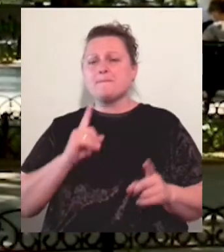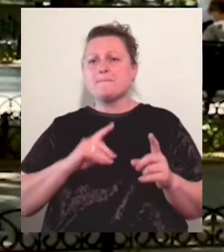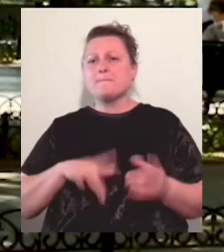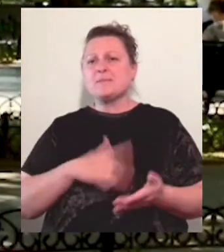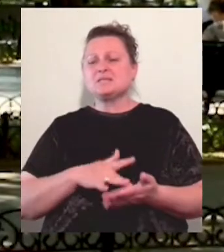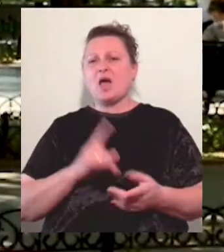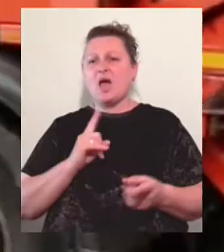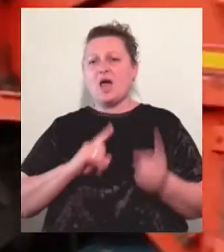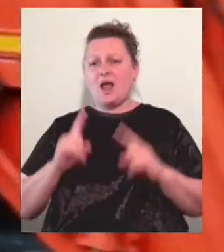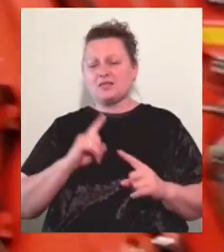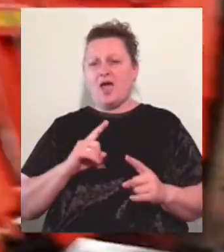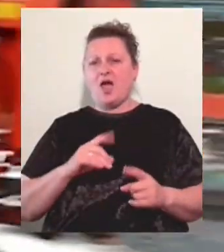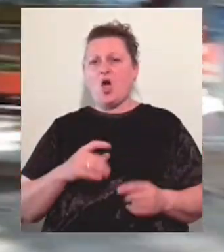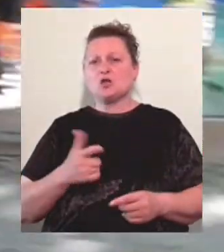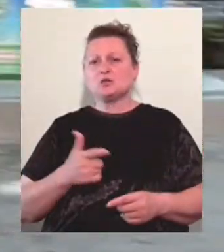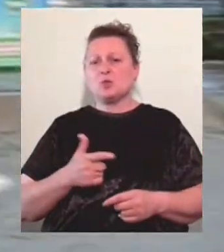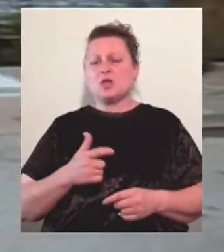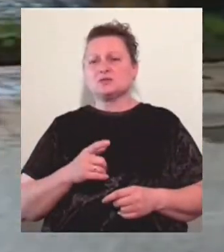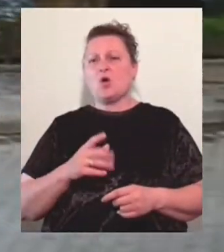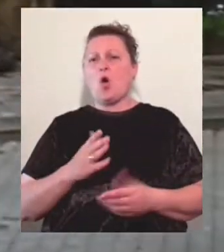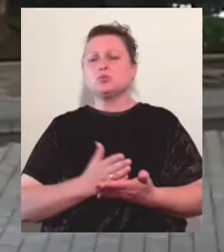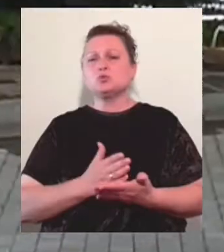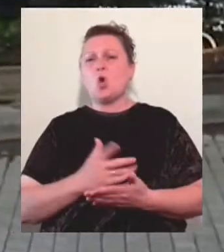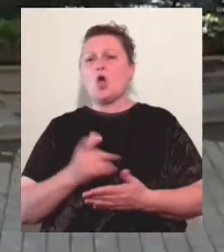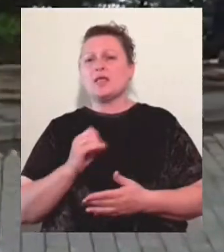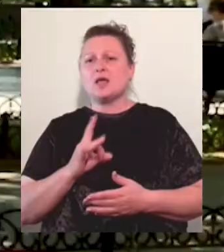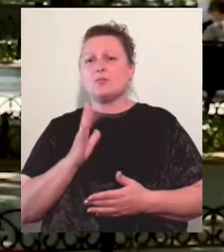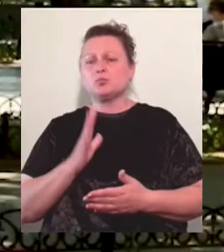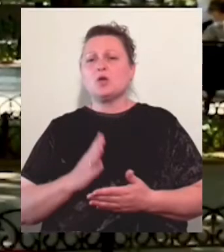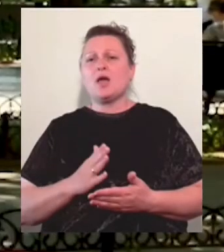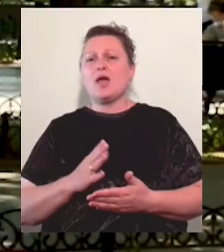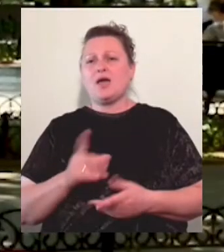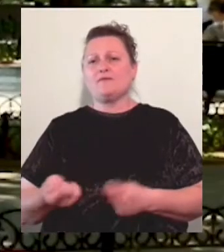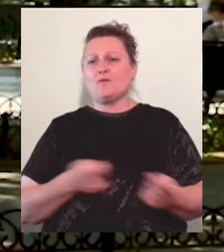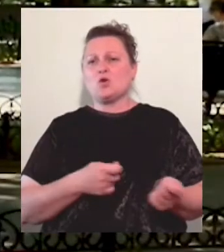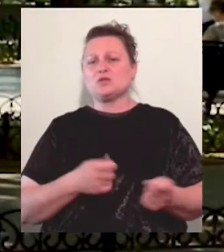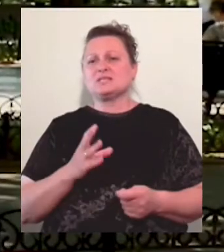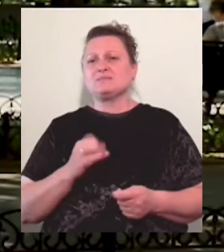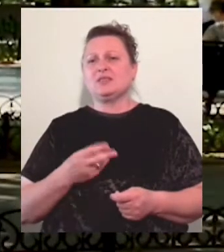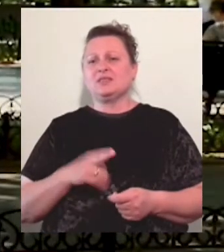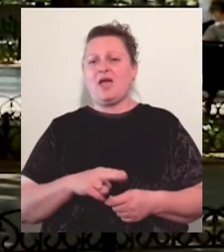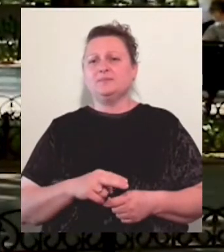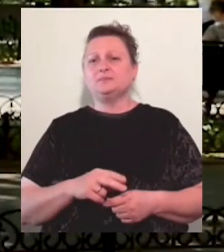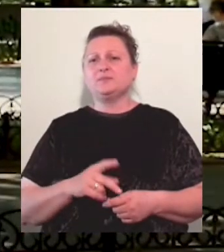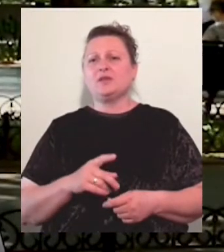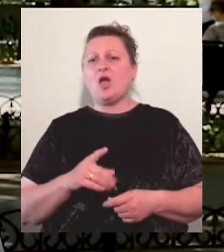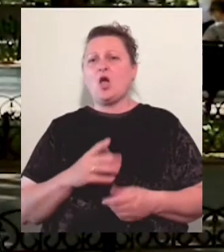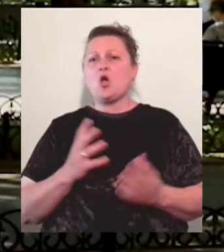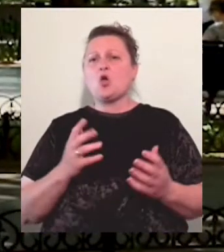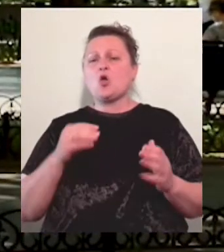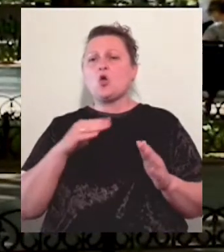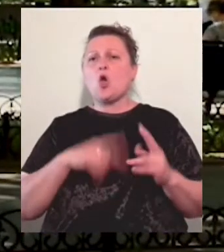міської ради Дмитро Жеман. Обслуговуватимуть контейнери компанії з вивозу сміття. Вважаю, що конструкція все-таки підземна